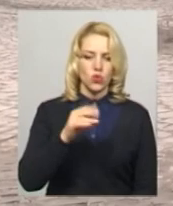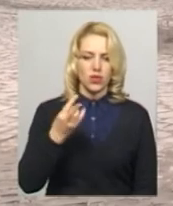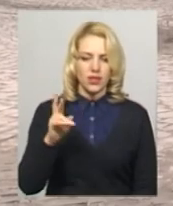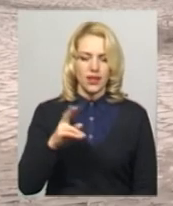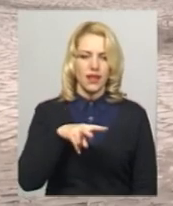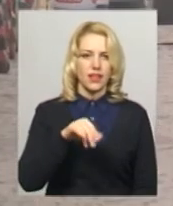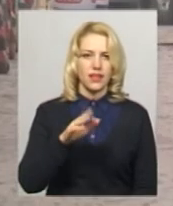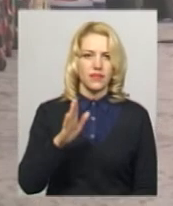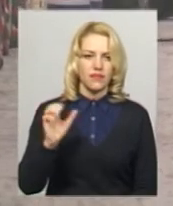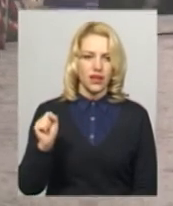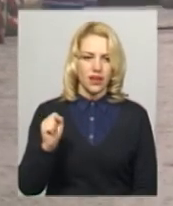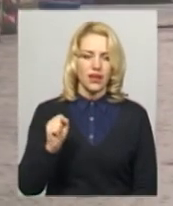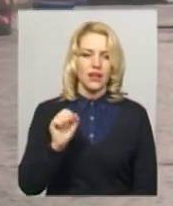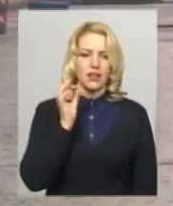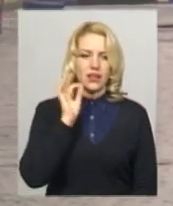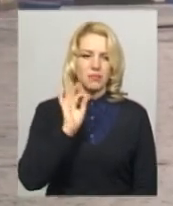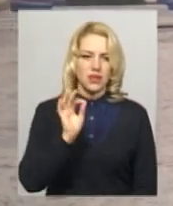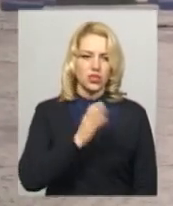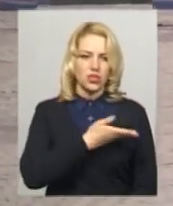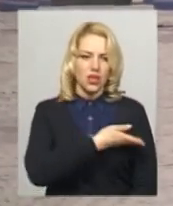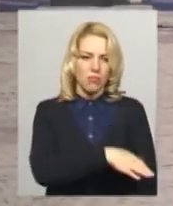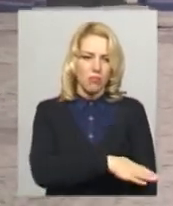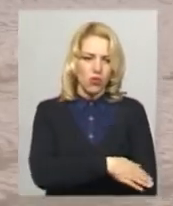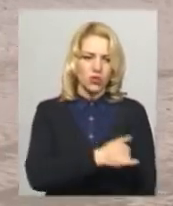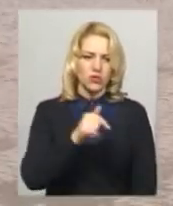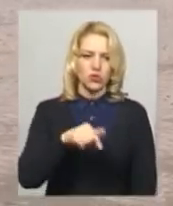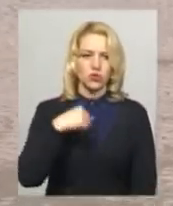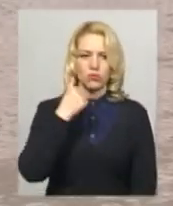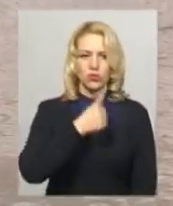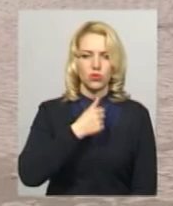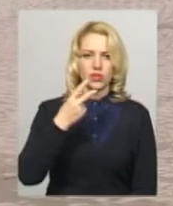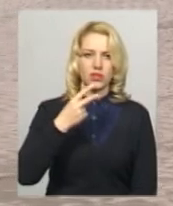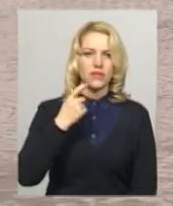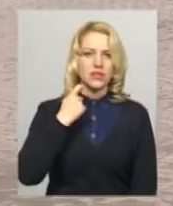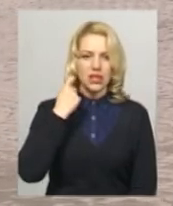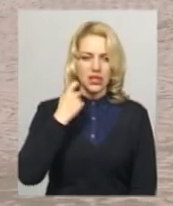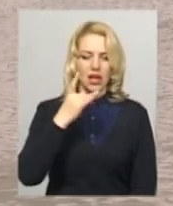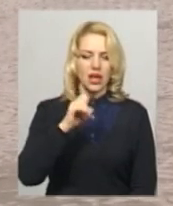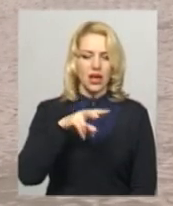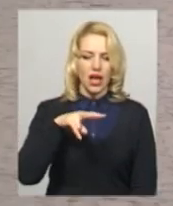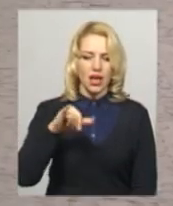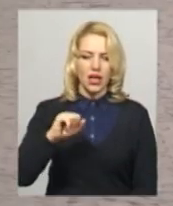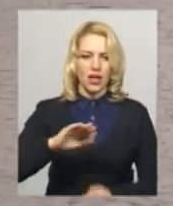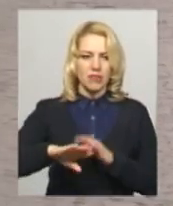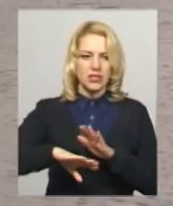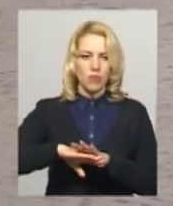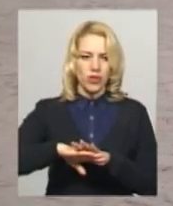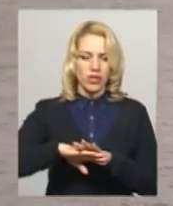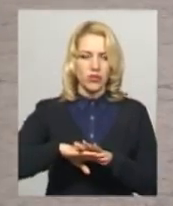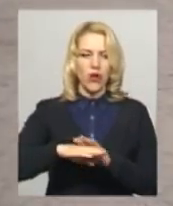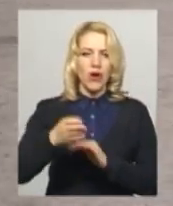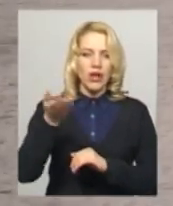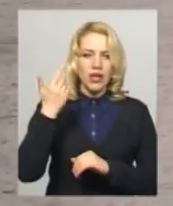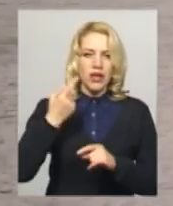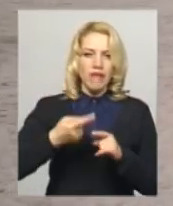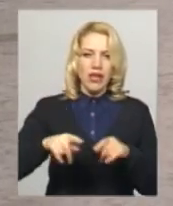Німеччини та Польщі. У цьому році 20-річчя раллі Кам'янець-Подільського. Раніше він